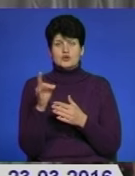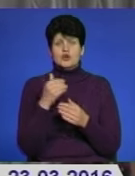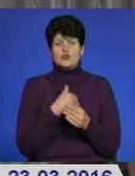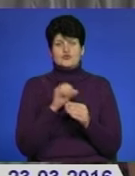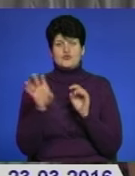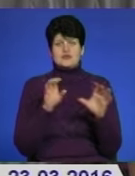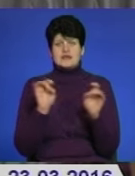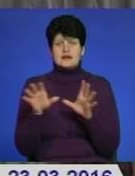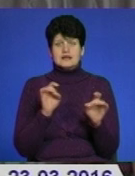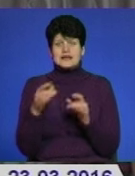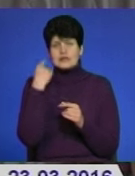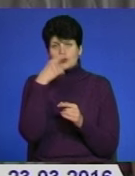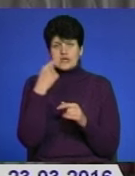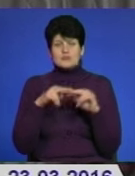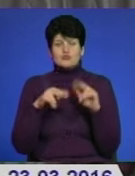індивідуальні забудови.